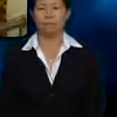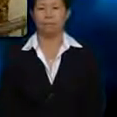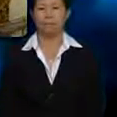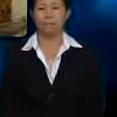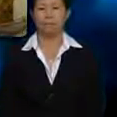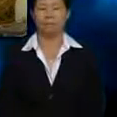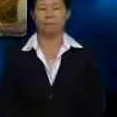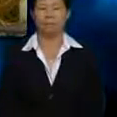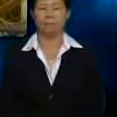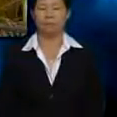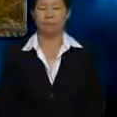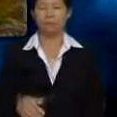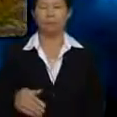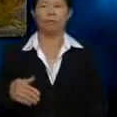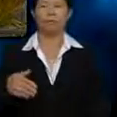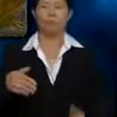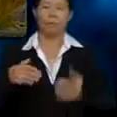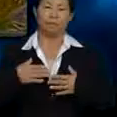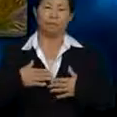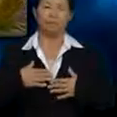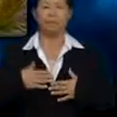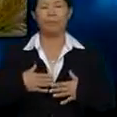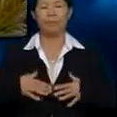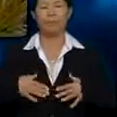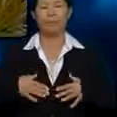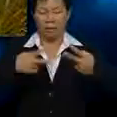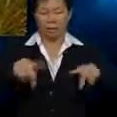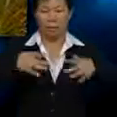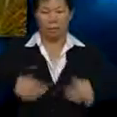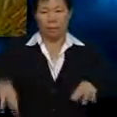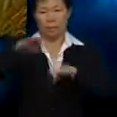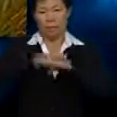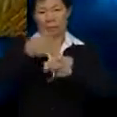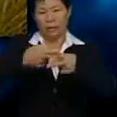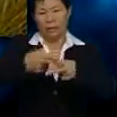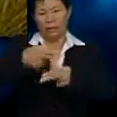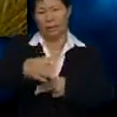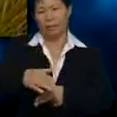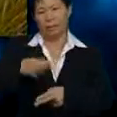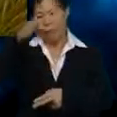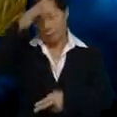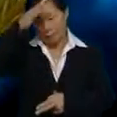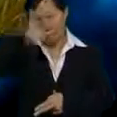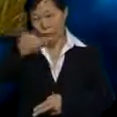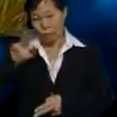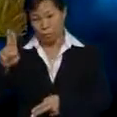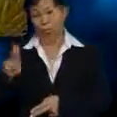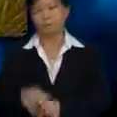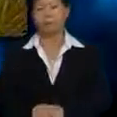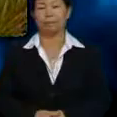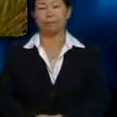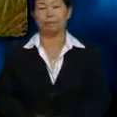Butik tu Atas nama arwah Abah Julia Jadi